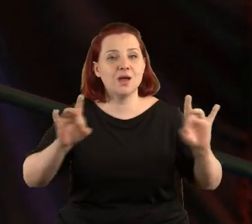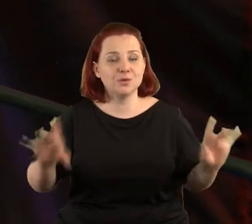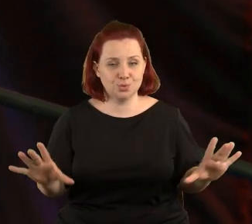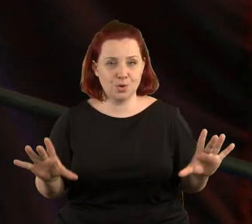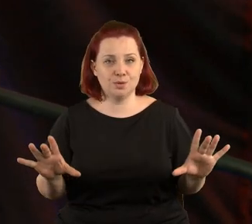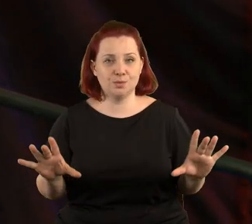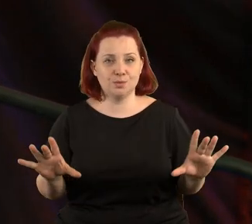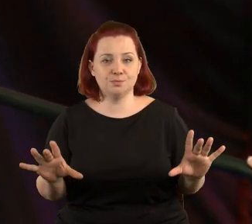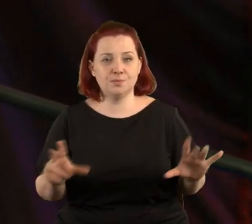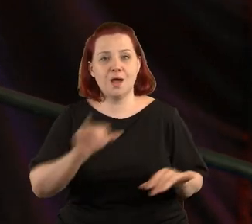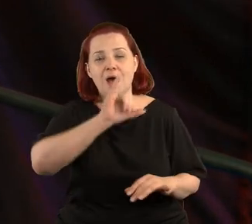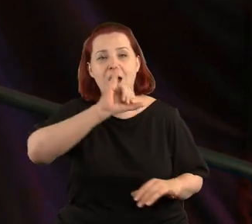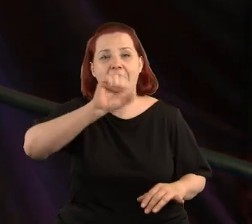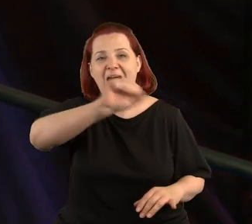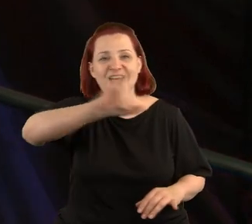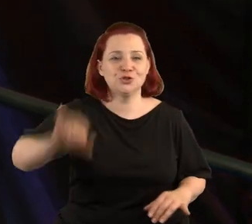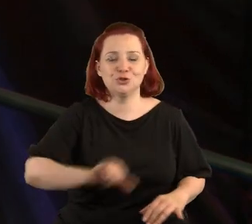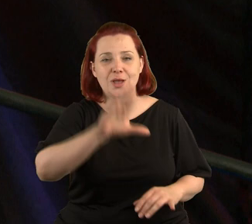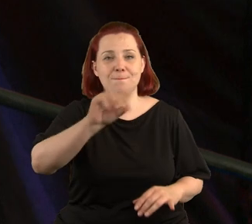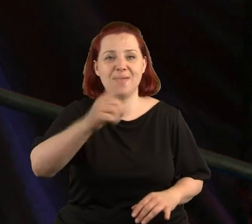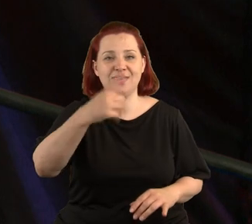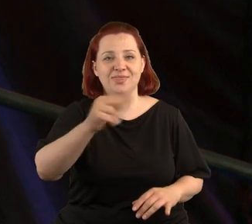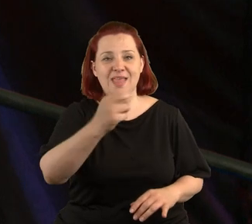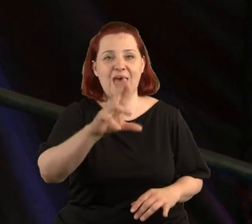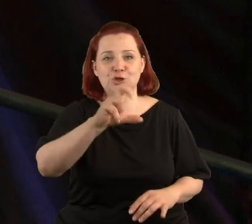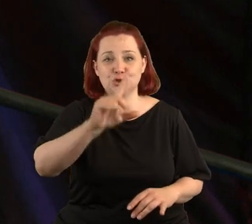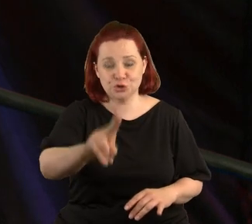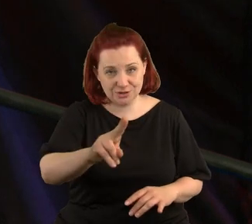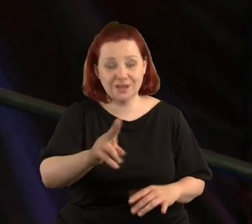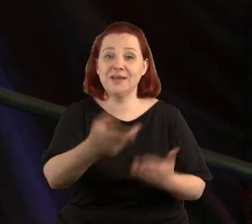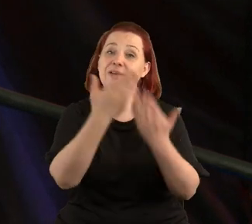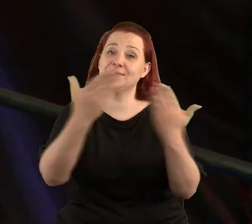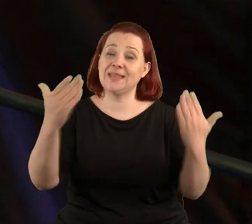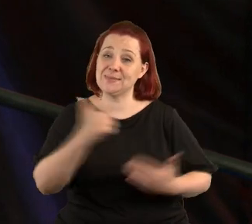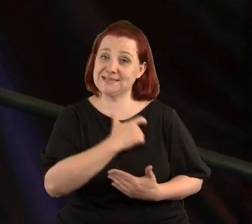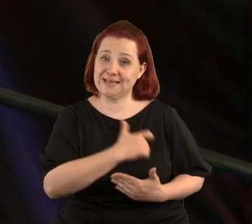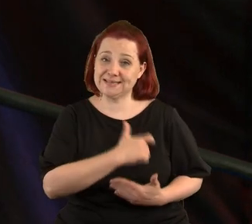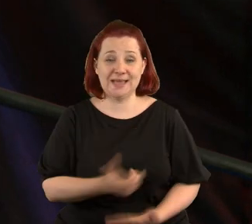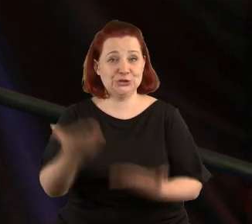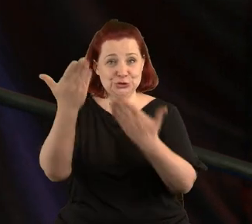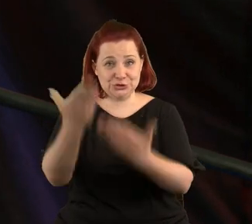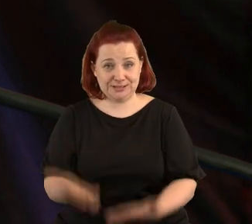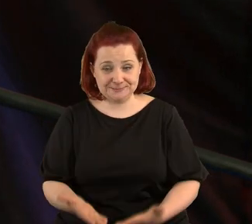Andrzej Bednarczyk, którego bardzo serdecznie witamy, jest to...